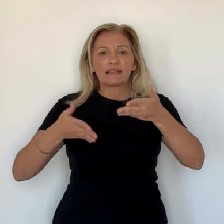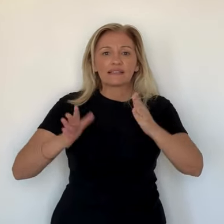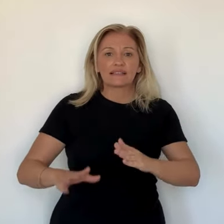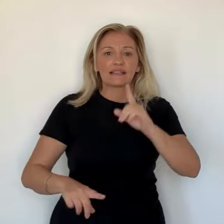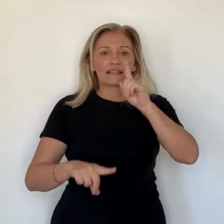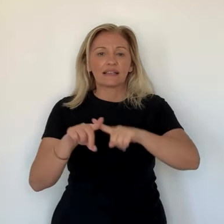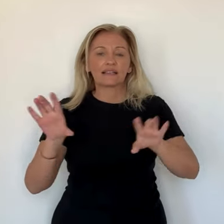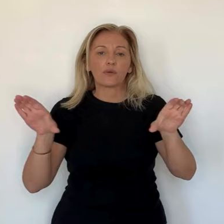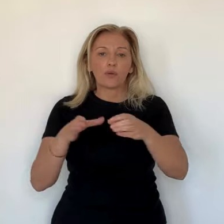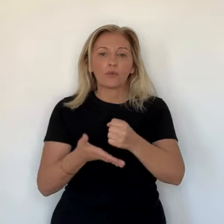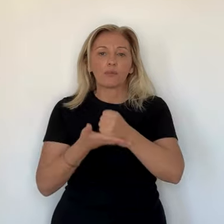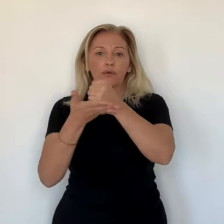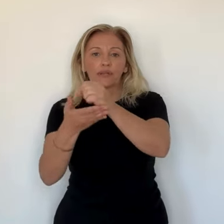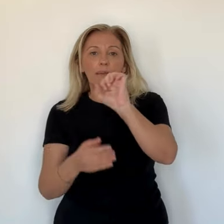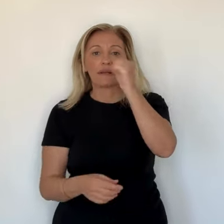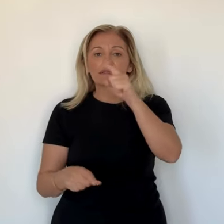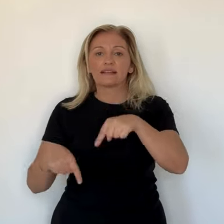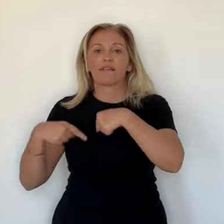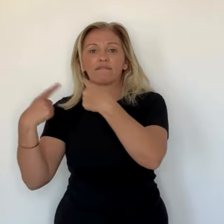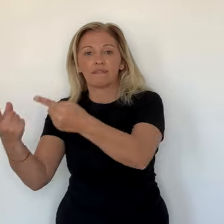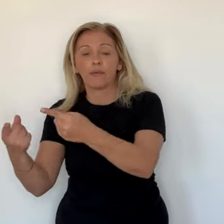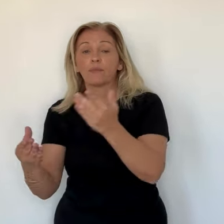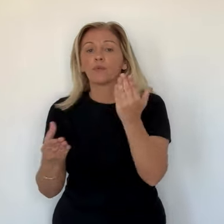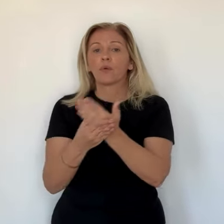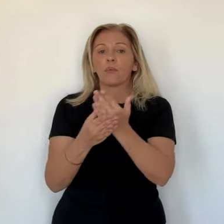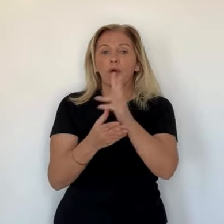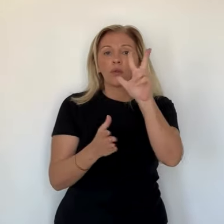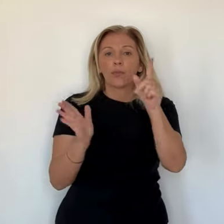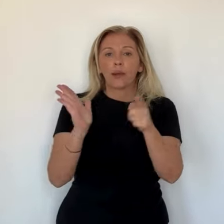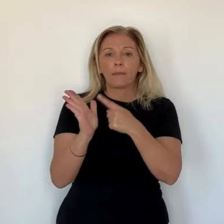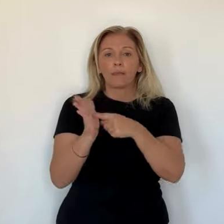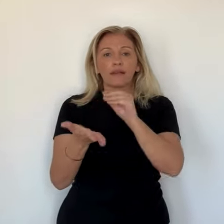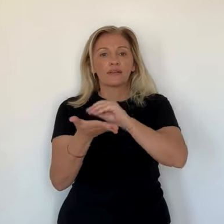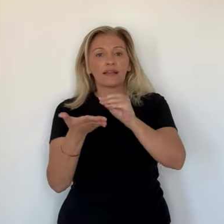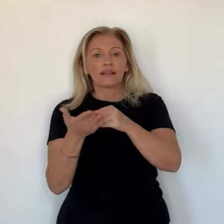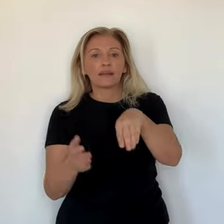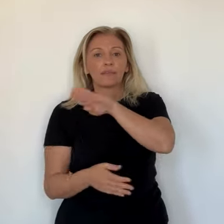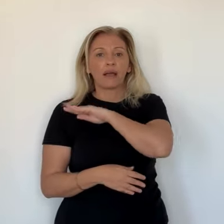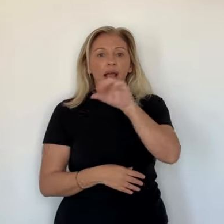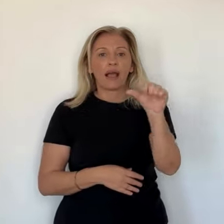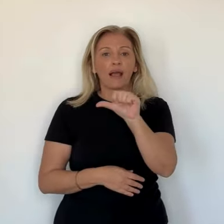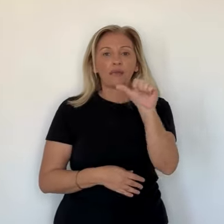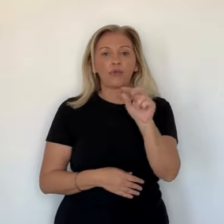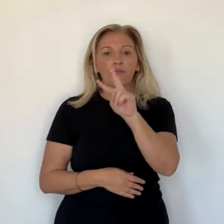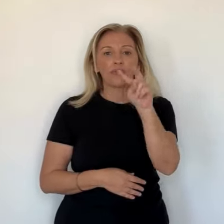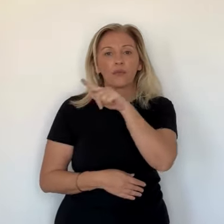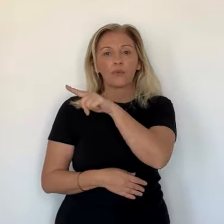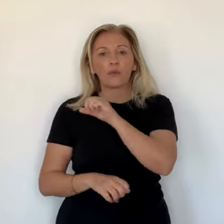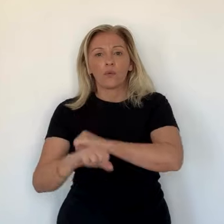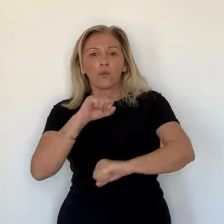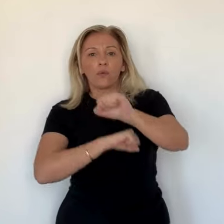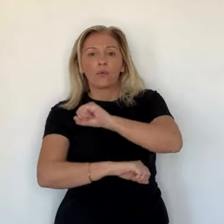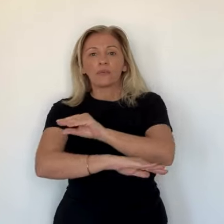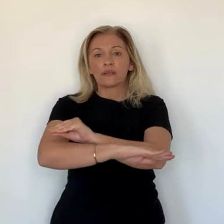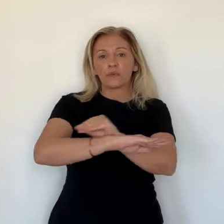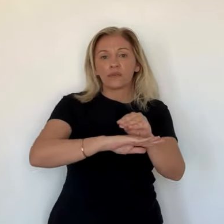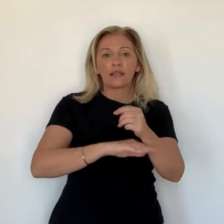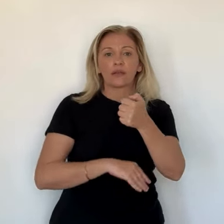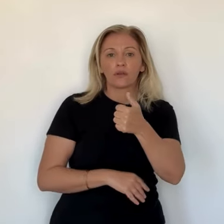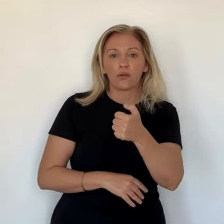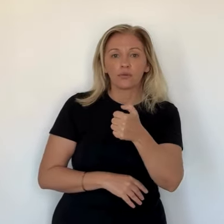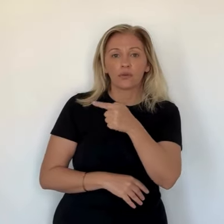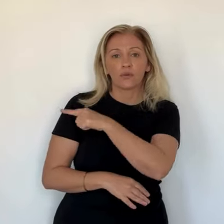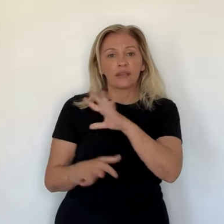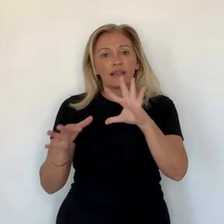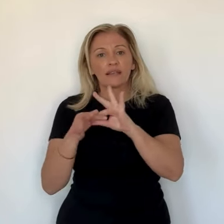est une nouvelle fois encadré par un arrêté préfectoral d'interdiction de déplacement des supporters visiteurs. Un document de trois pages rédigé